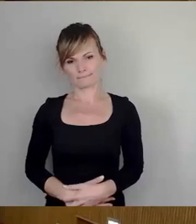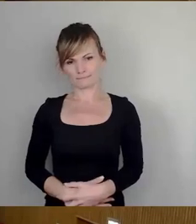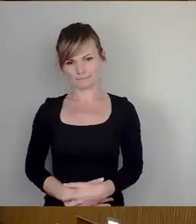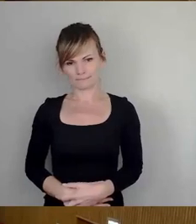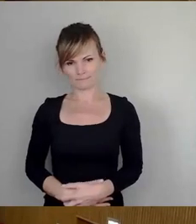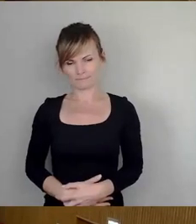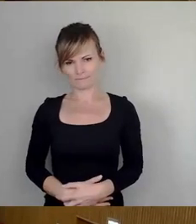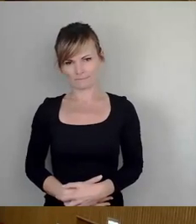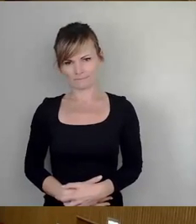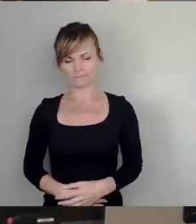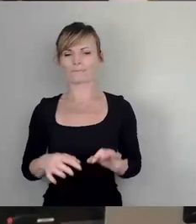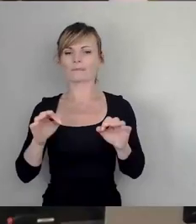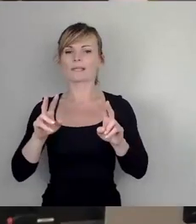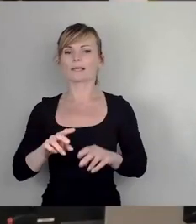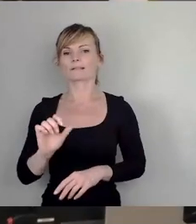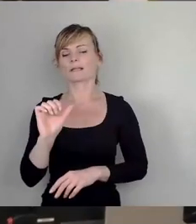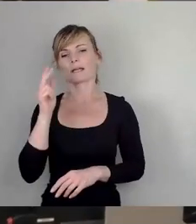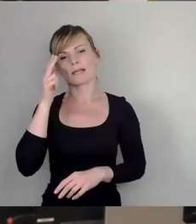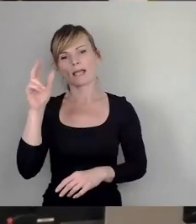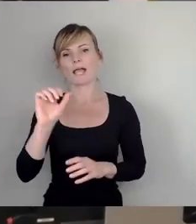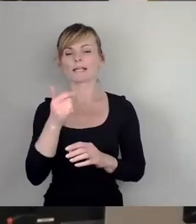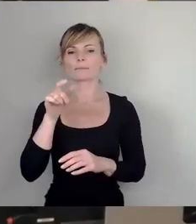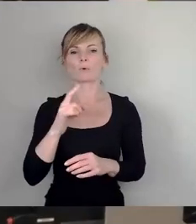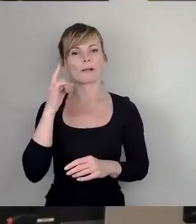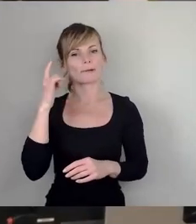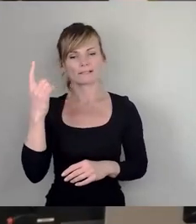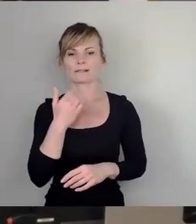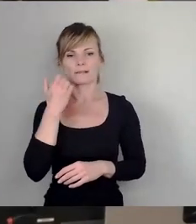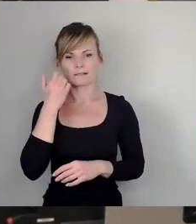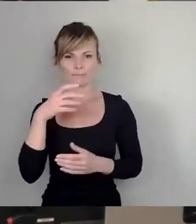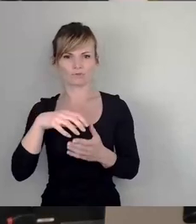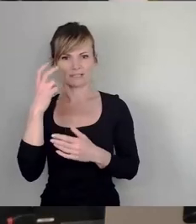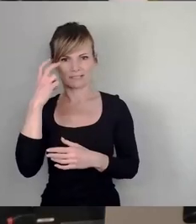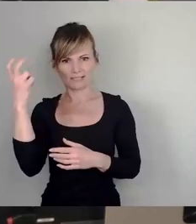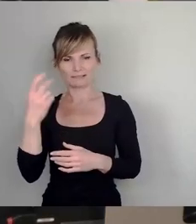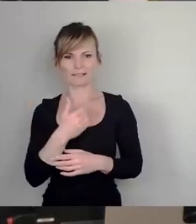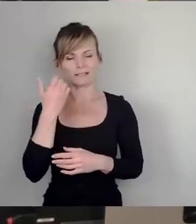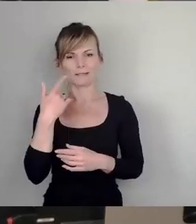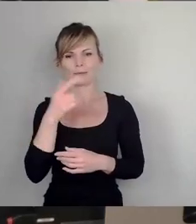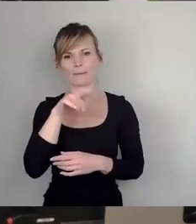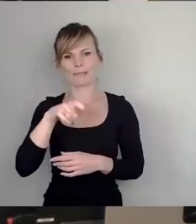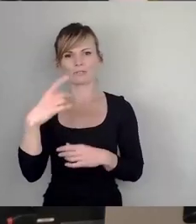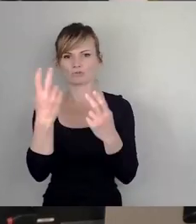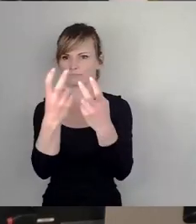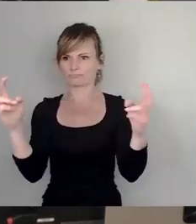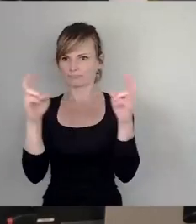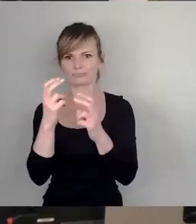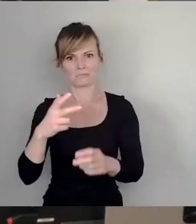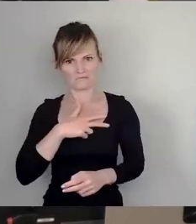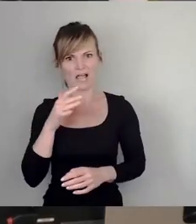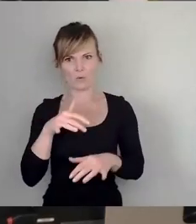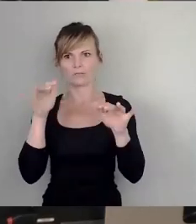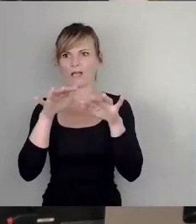Sehr geehrter Herr Erster Bürgermeister, liebe Stadträte, liebe Mönchen auf der Tribüne, sind ja tatsächlich noch welche da und